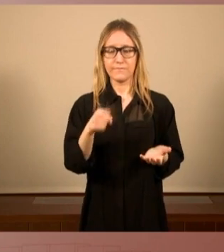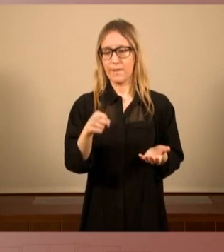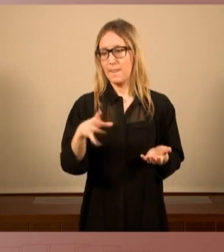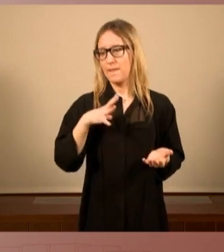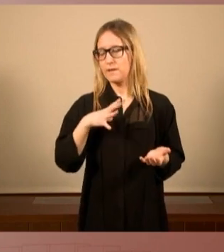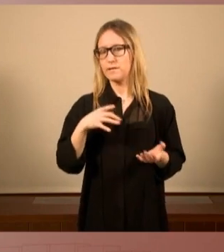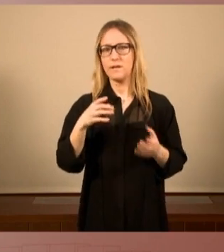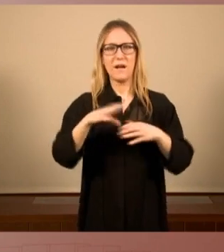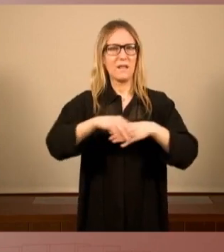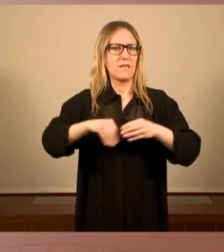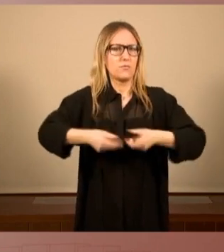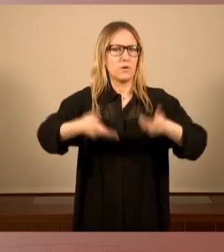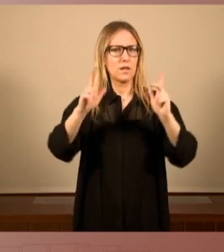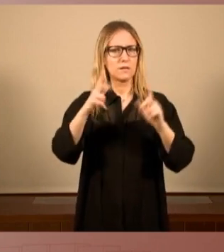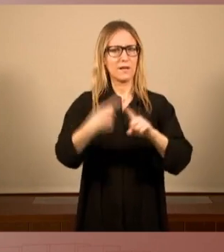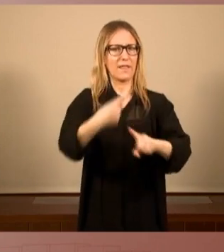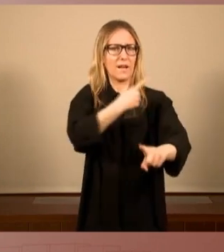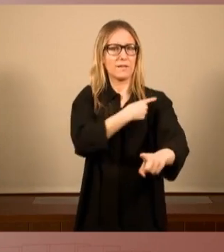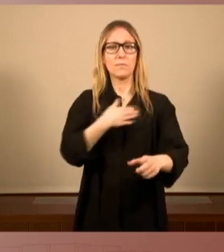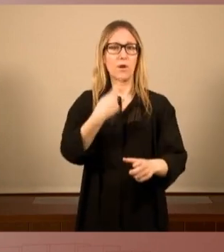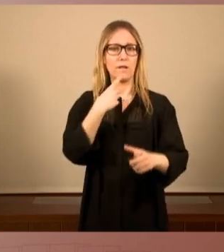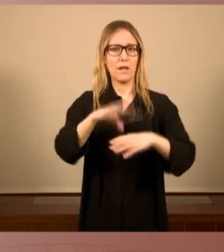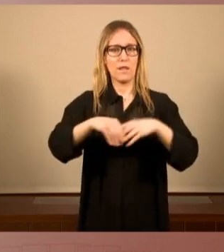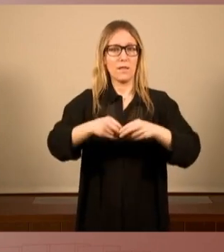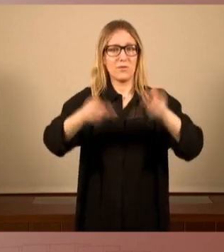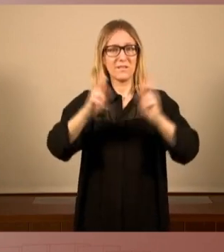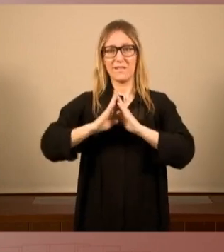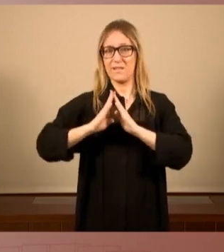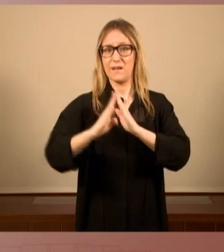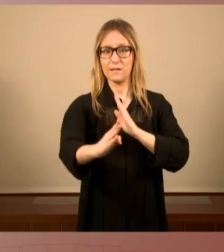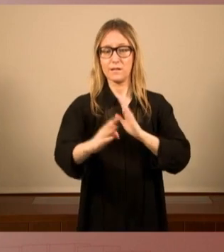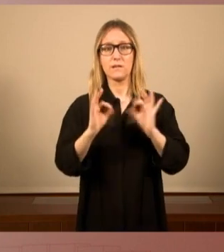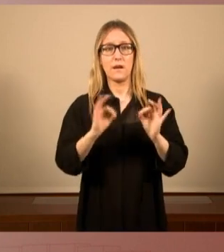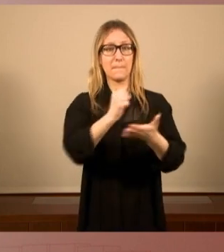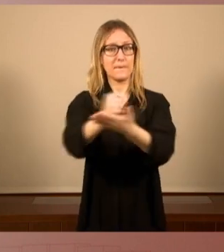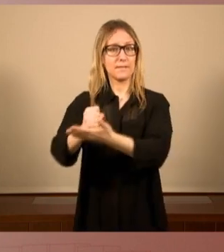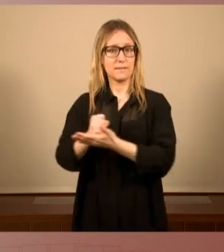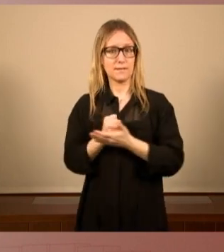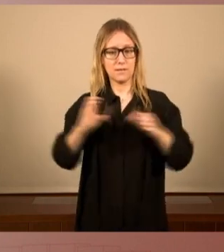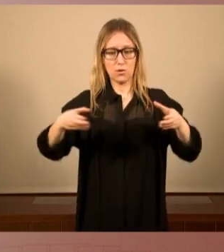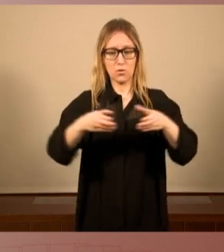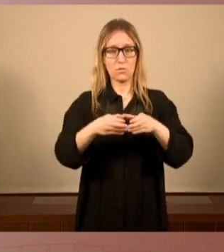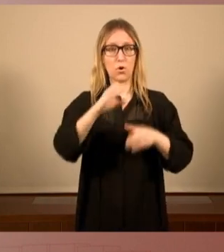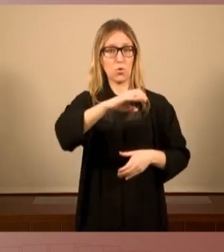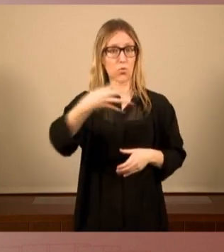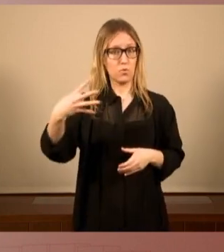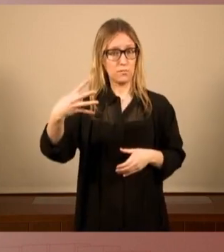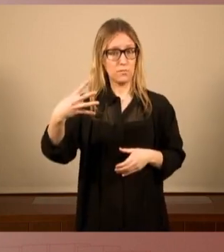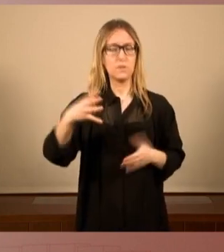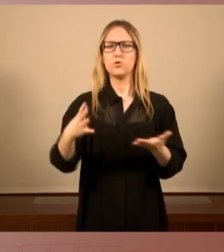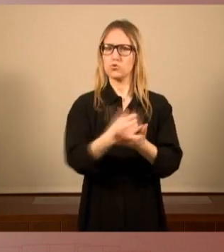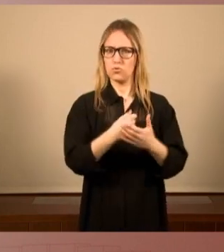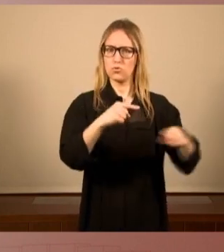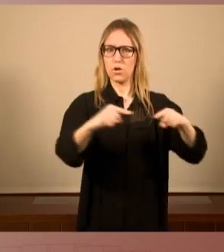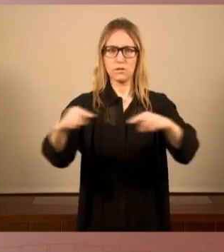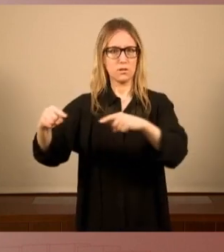radicalitat democràtica de democràcia directa, la militància de la CUP i un nou cicle i totes les organitzacions que